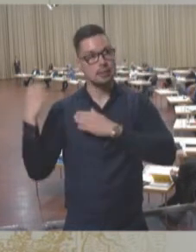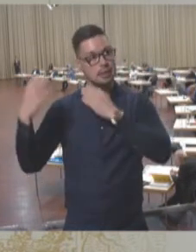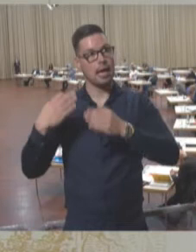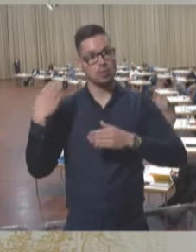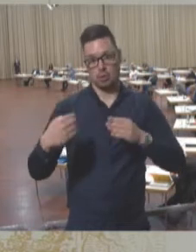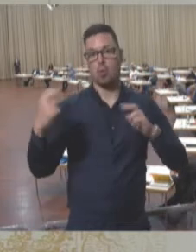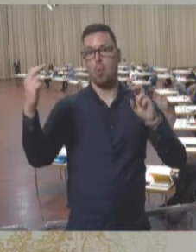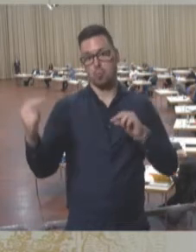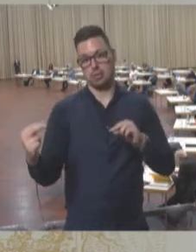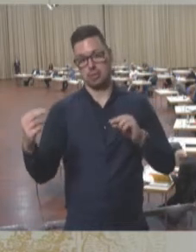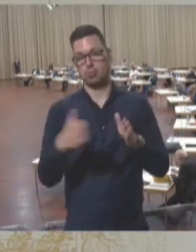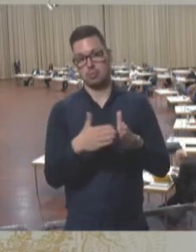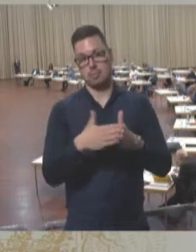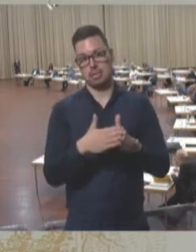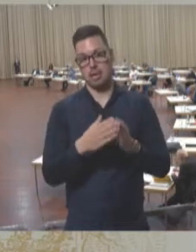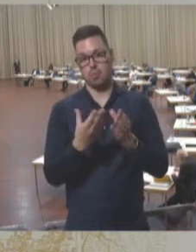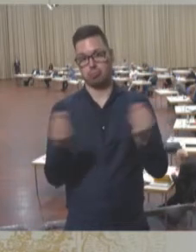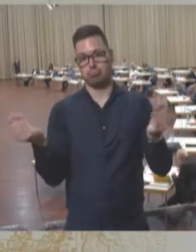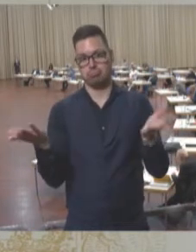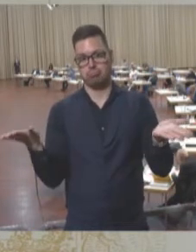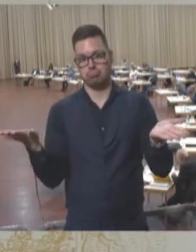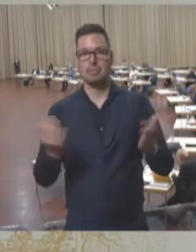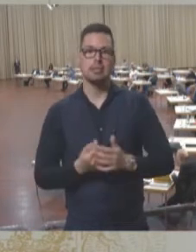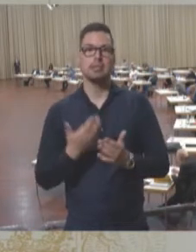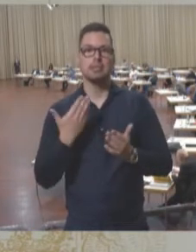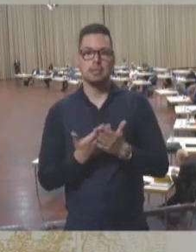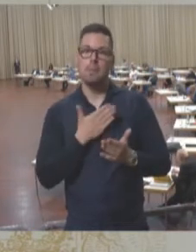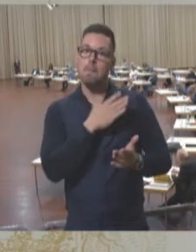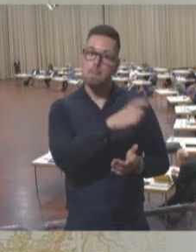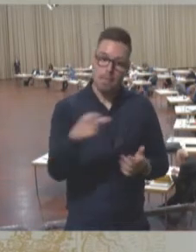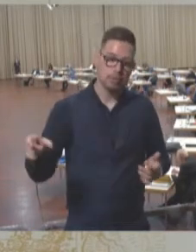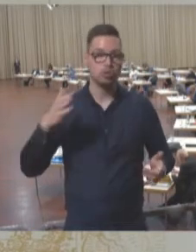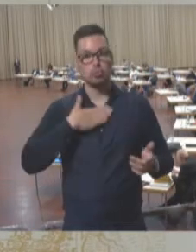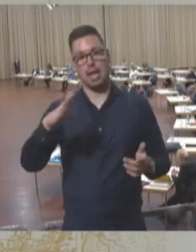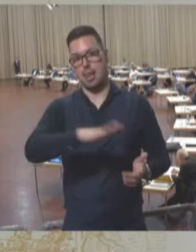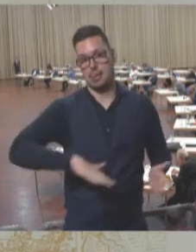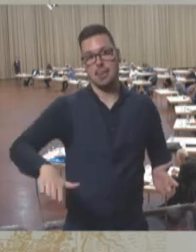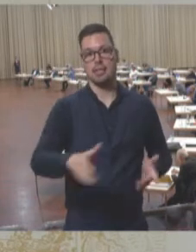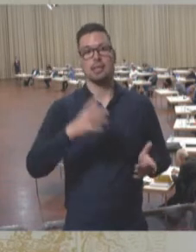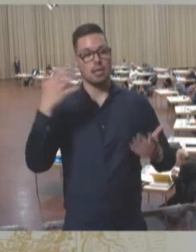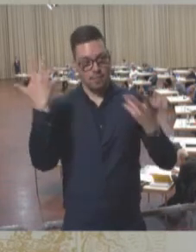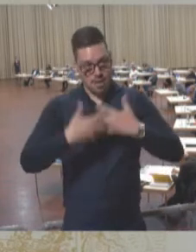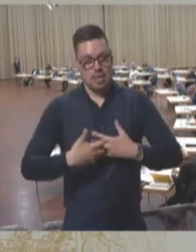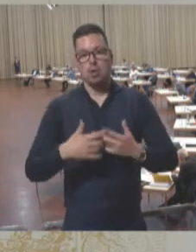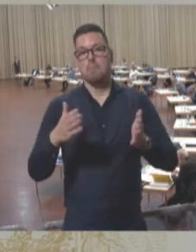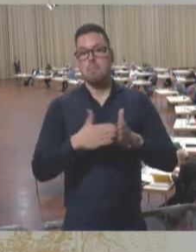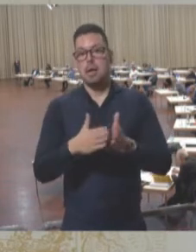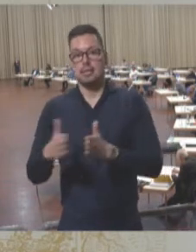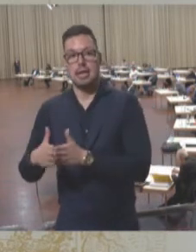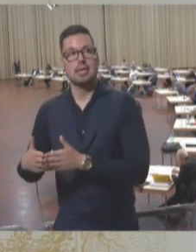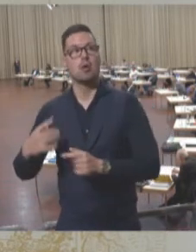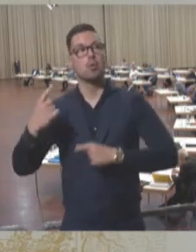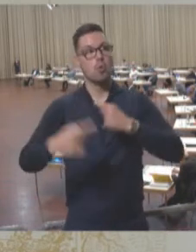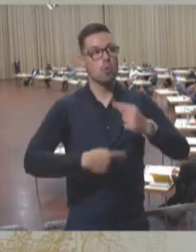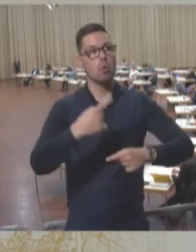Oppositionsparteien implodiert. Die Menschen in unserem Land müssen darauf vertrauen können, dass die Parteien die Rolle,